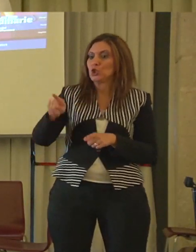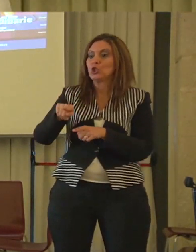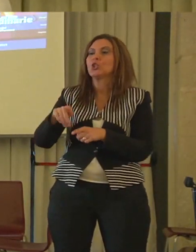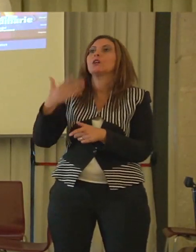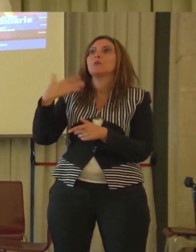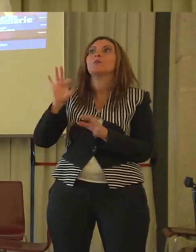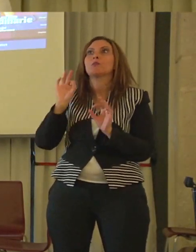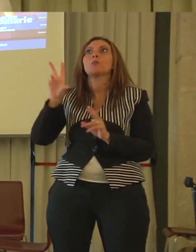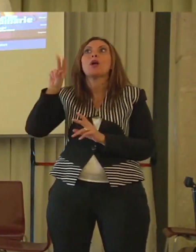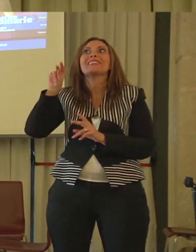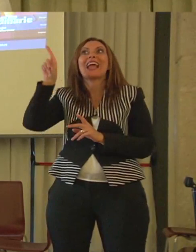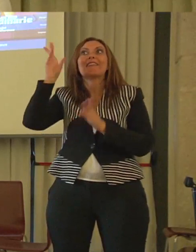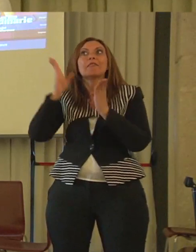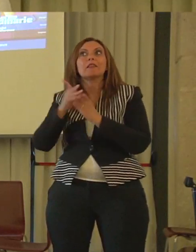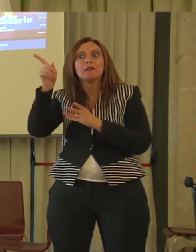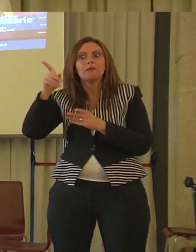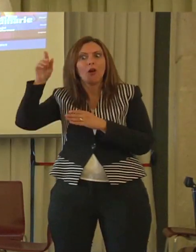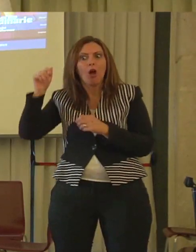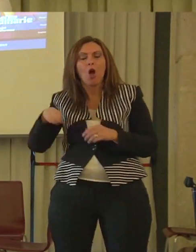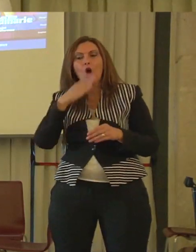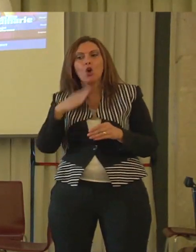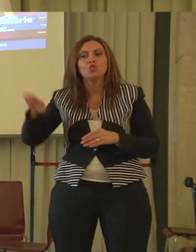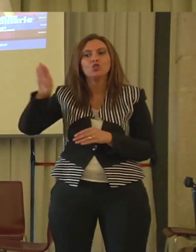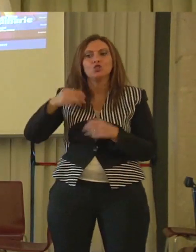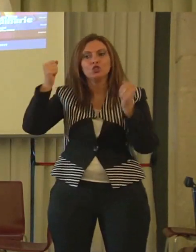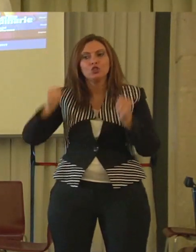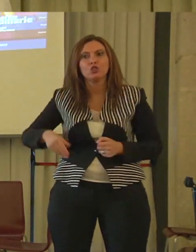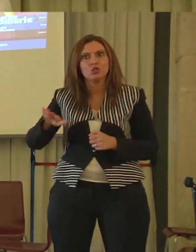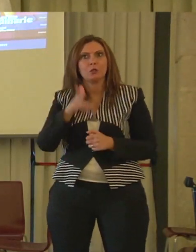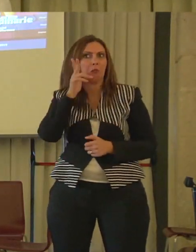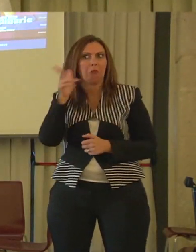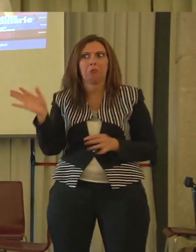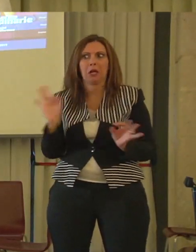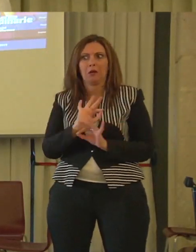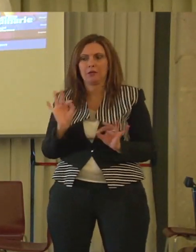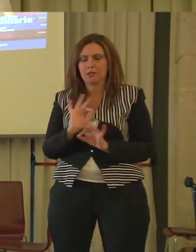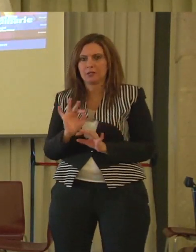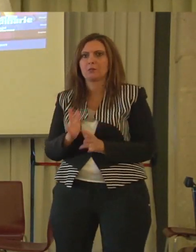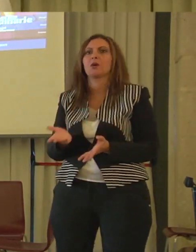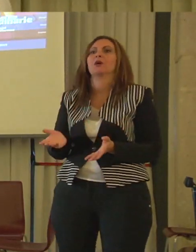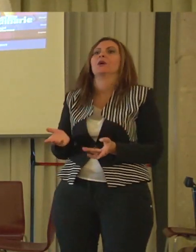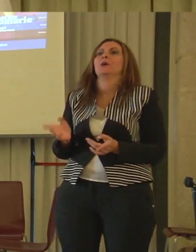Trentino non sono delle passeggiate. Quindi voglio dire, ad ogni modo, ogni